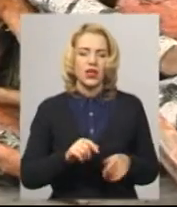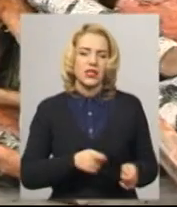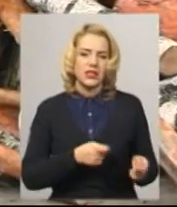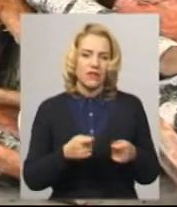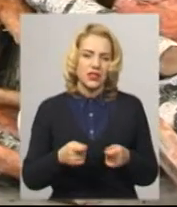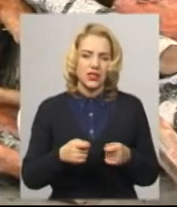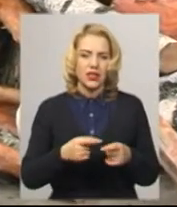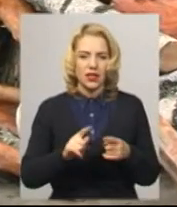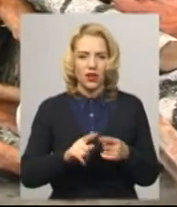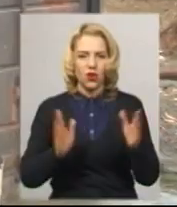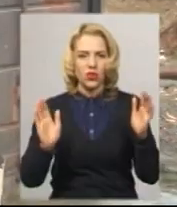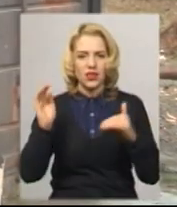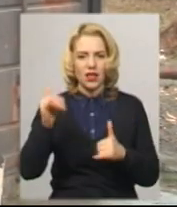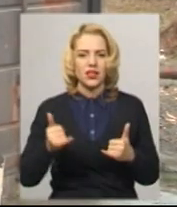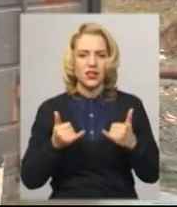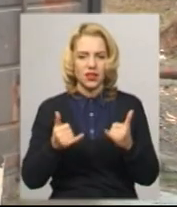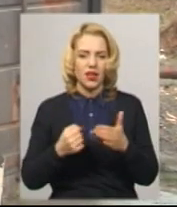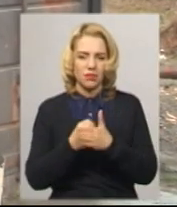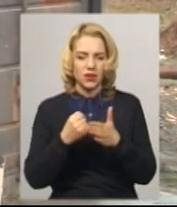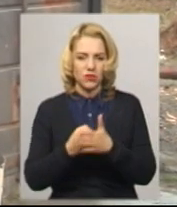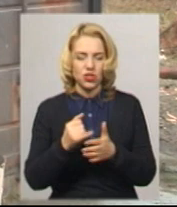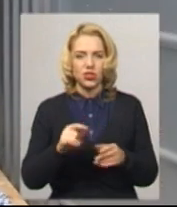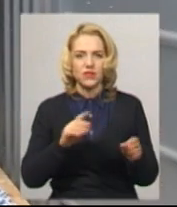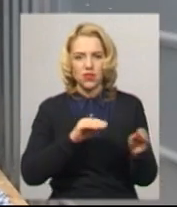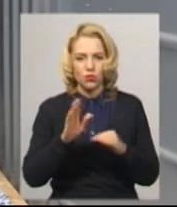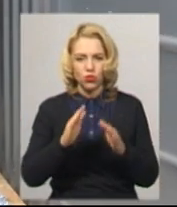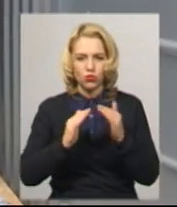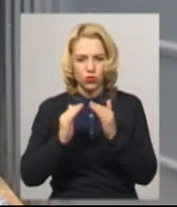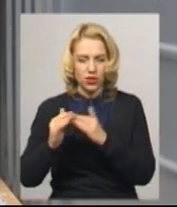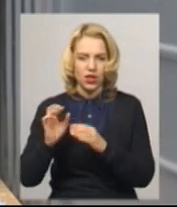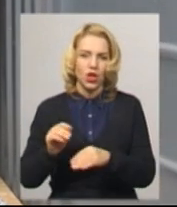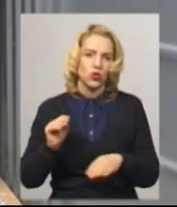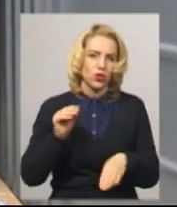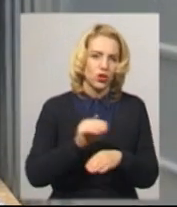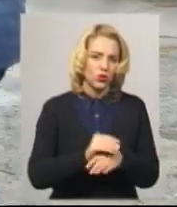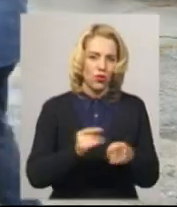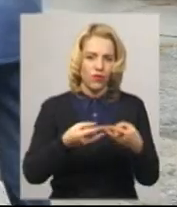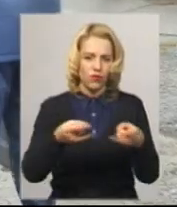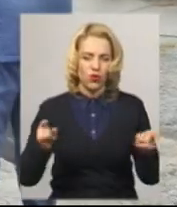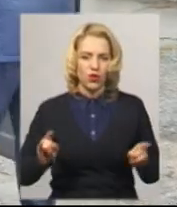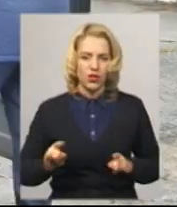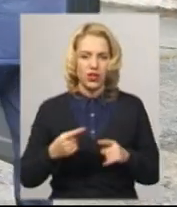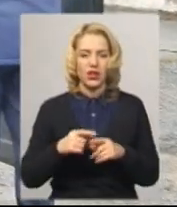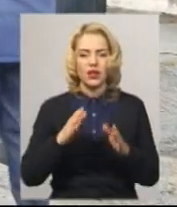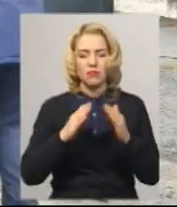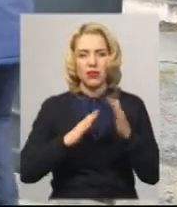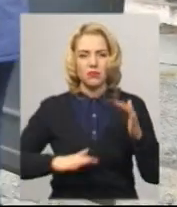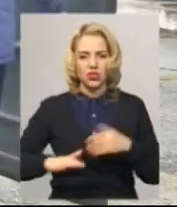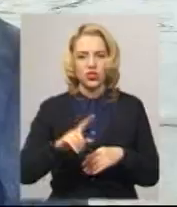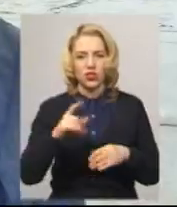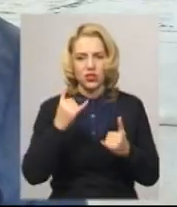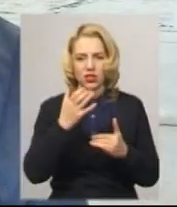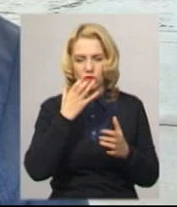контейнери для складських приміщень. Незабаром утеплять будки, встановлять додаткові вольєри та побудове приміщення, яке зараз утеплюють, каже Віктор